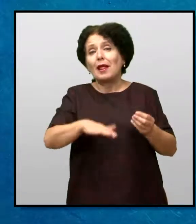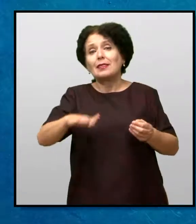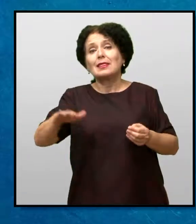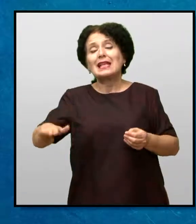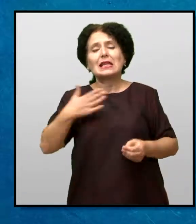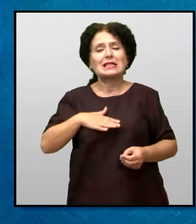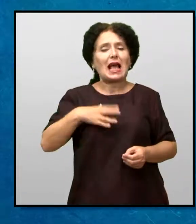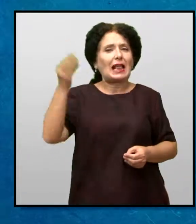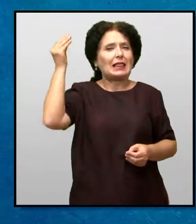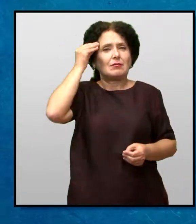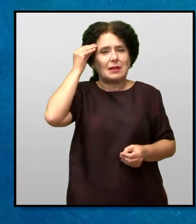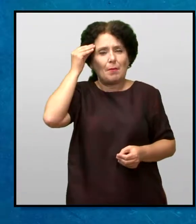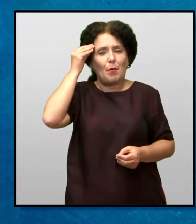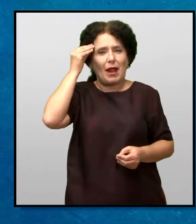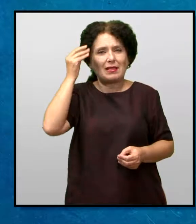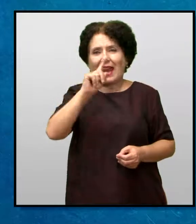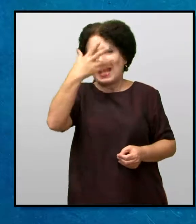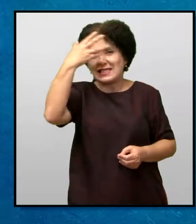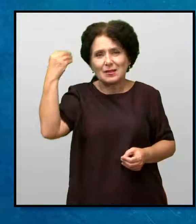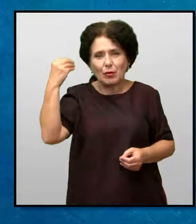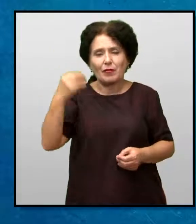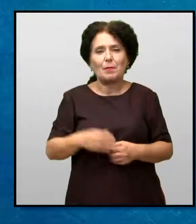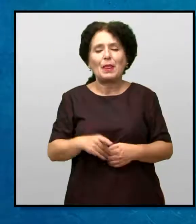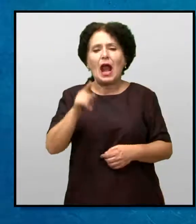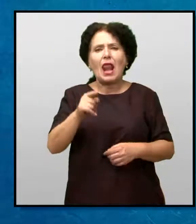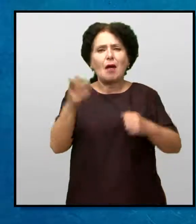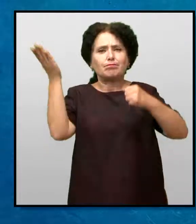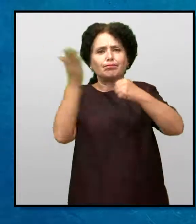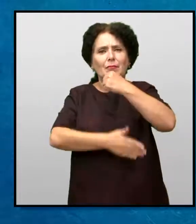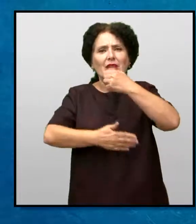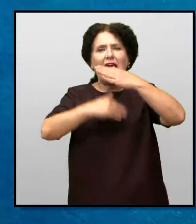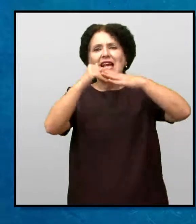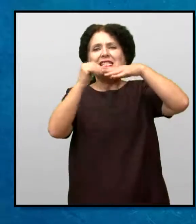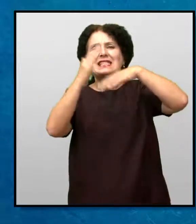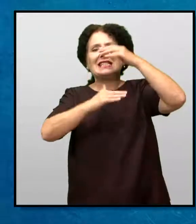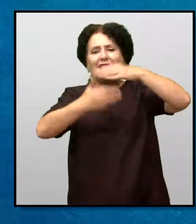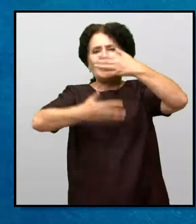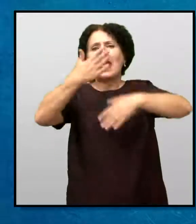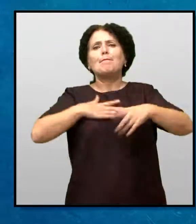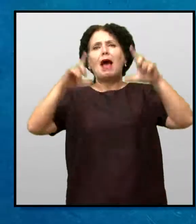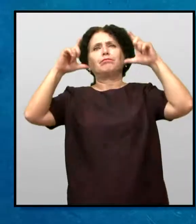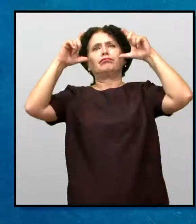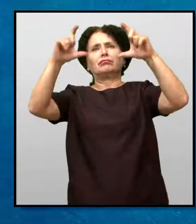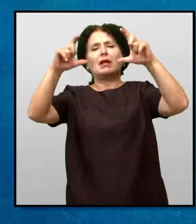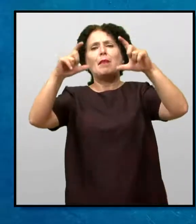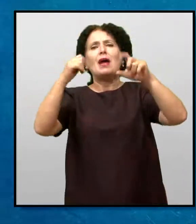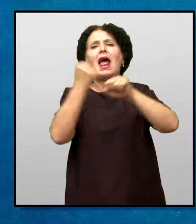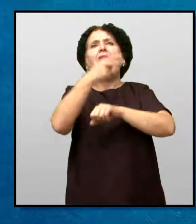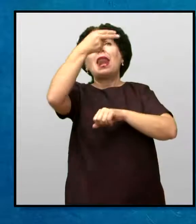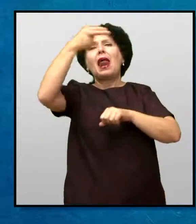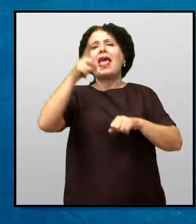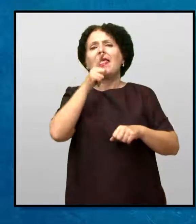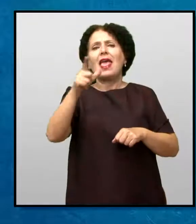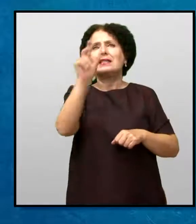децата сакале да го запомнат На разурнатиот зид на Колибата има плоча на која на